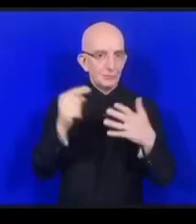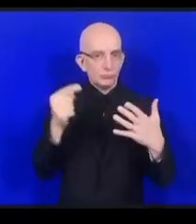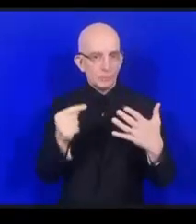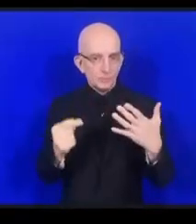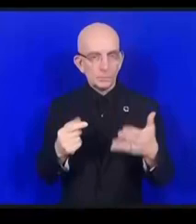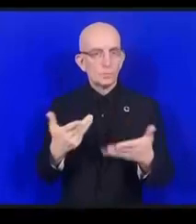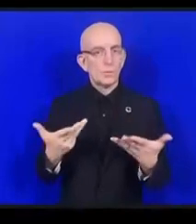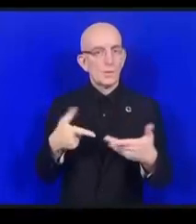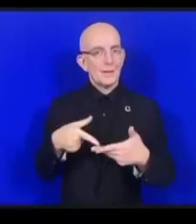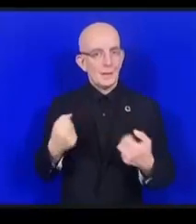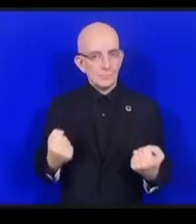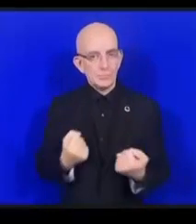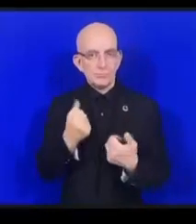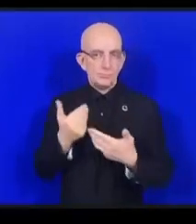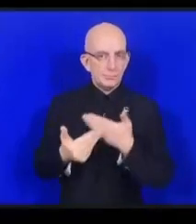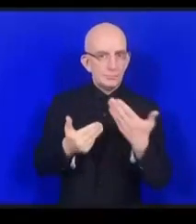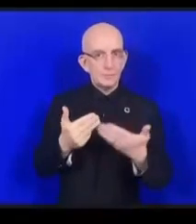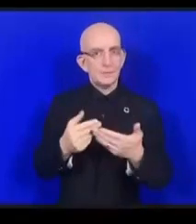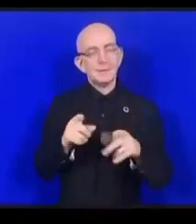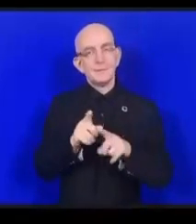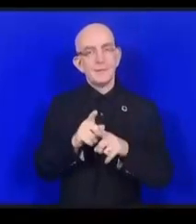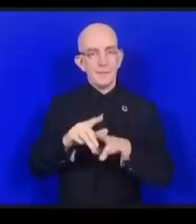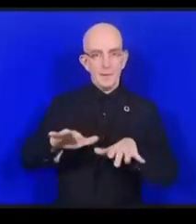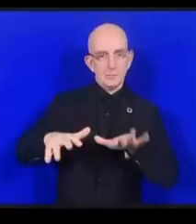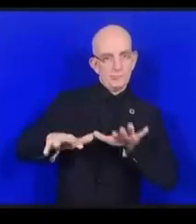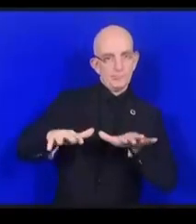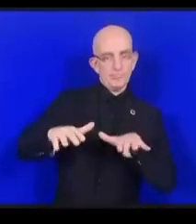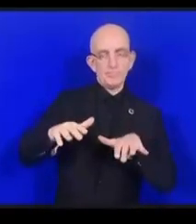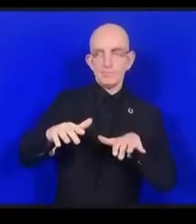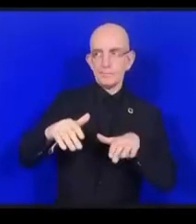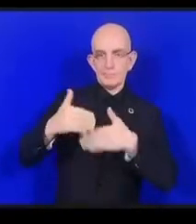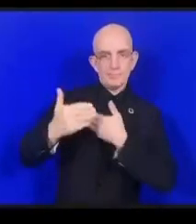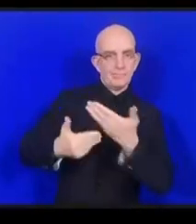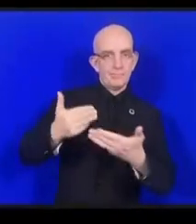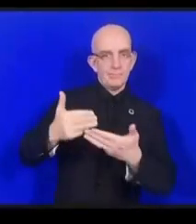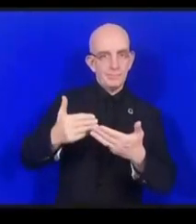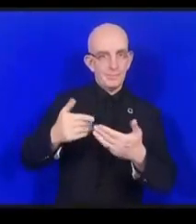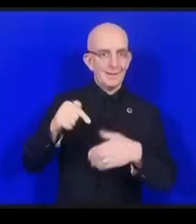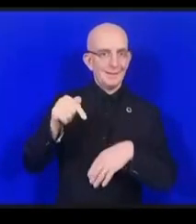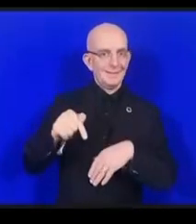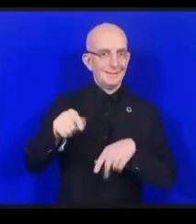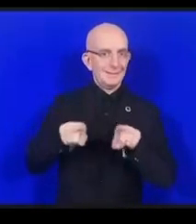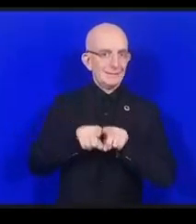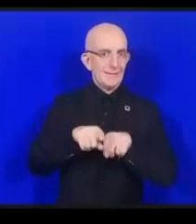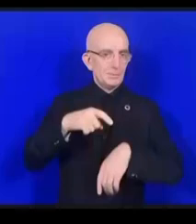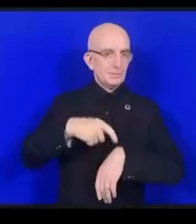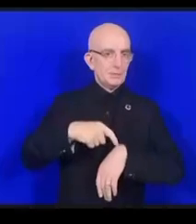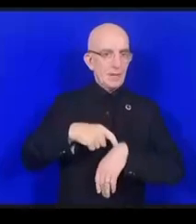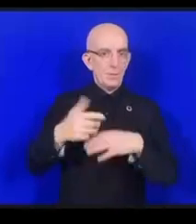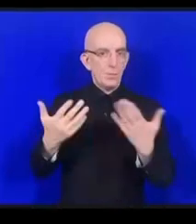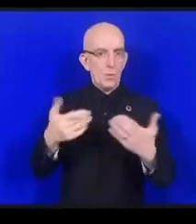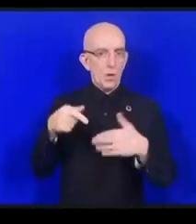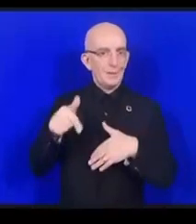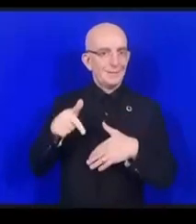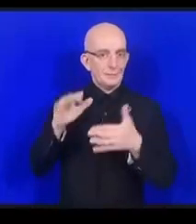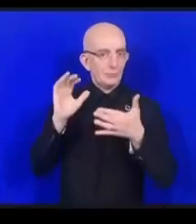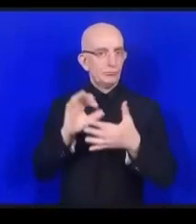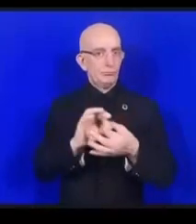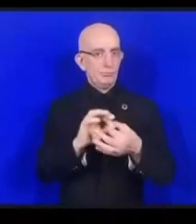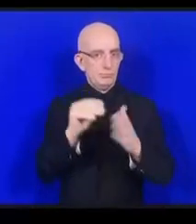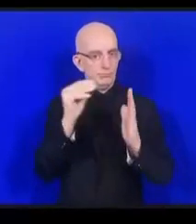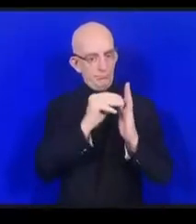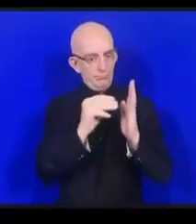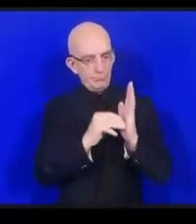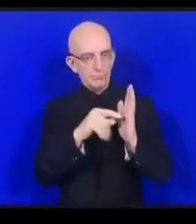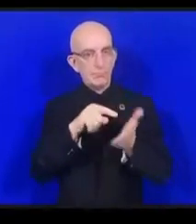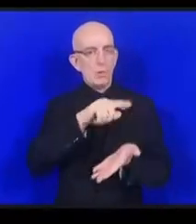que la coalition dynamique sur les valeurs fondamentales de l'Internet alors on s'est demandé où étaient les bonnes pratiques de